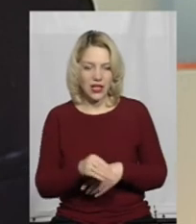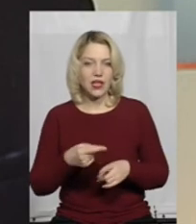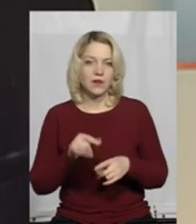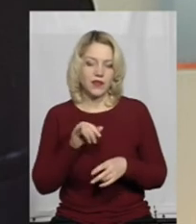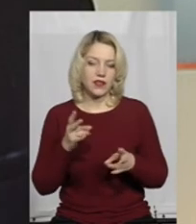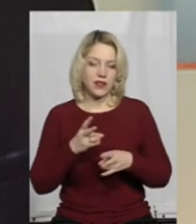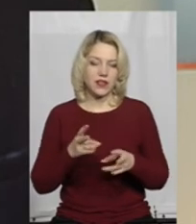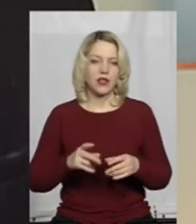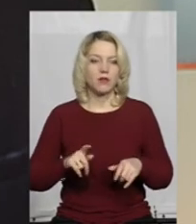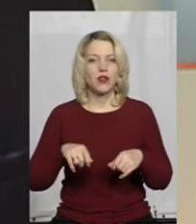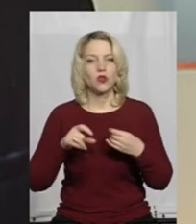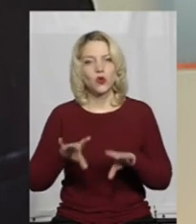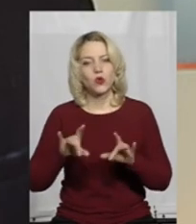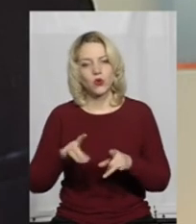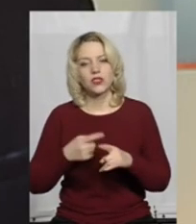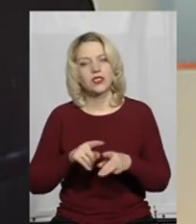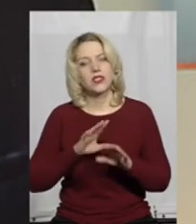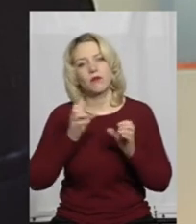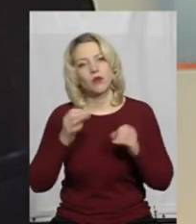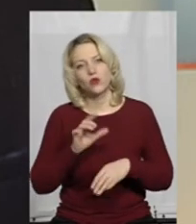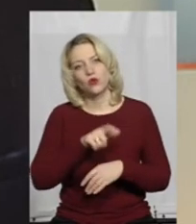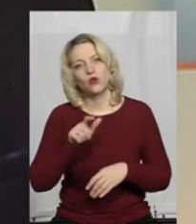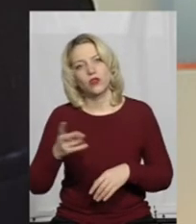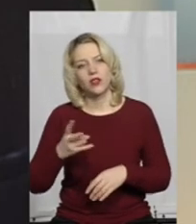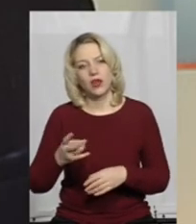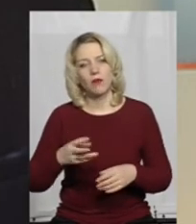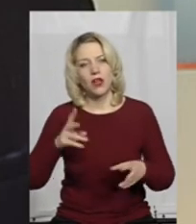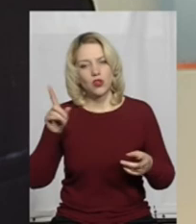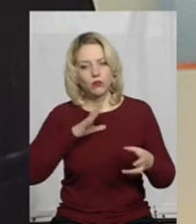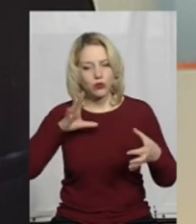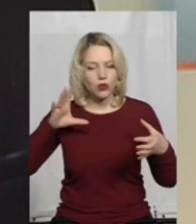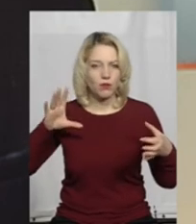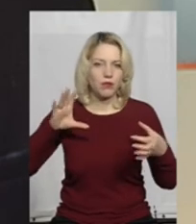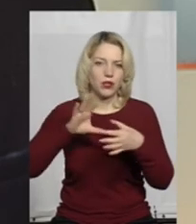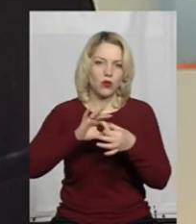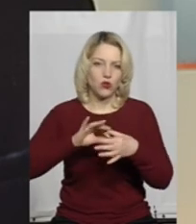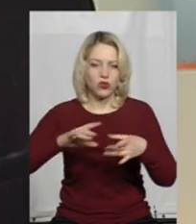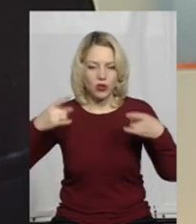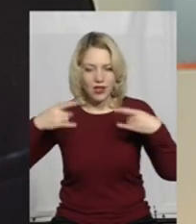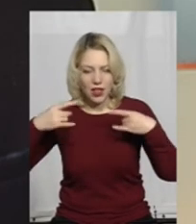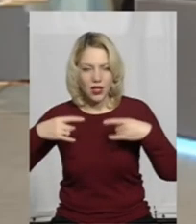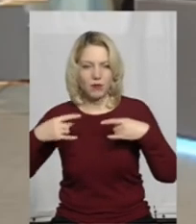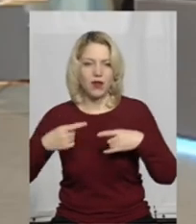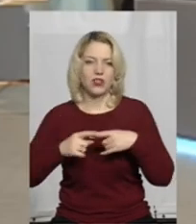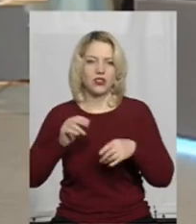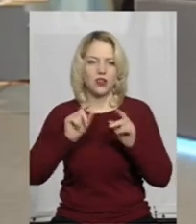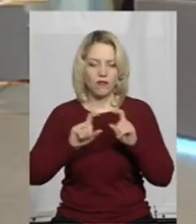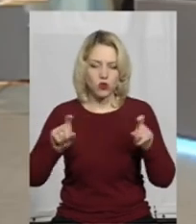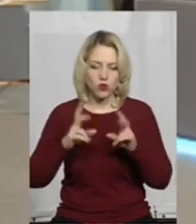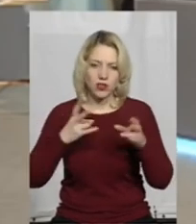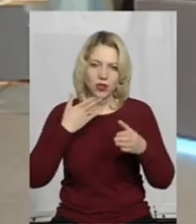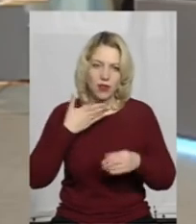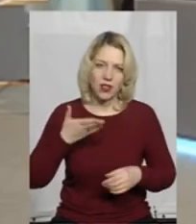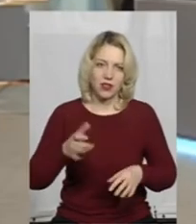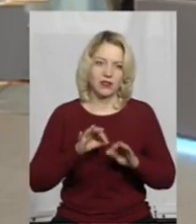Потрібно доносити це ще не тільки людям, це потрібно підключати телебачення, пресу, вплоть до того, щоб до церкви, в школах дітям проводити